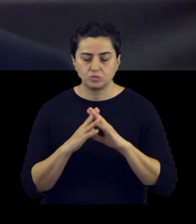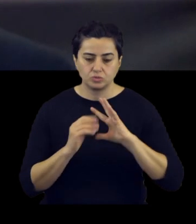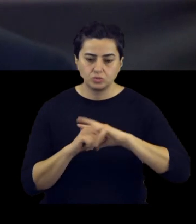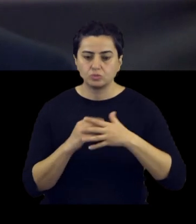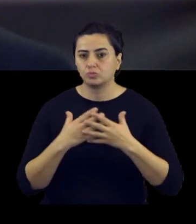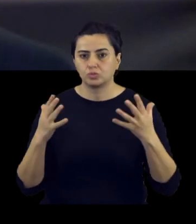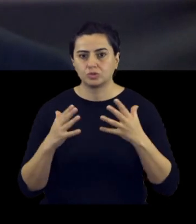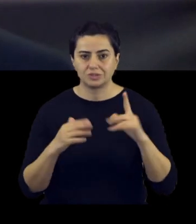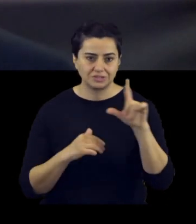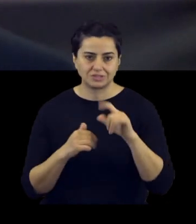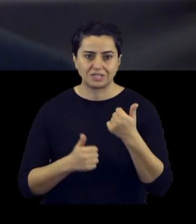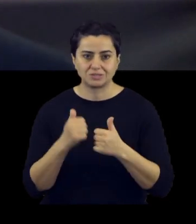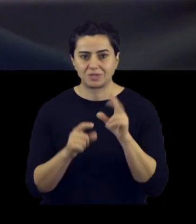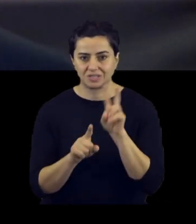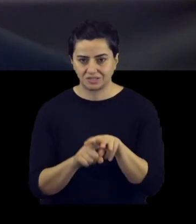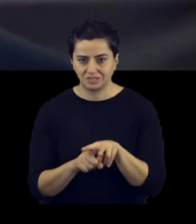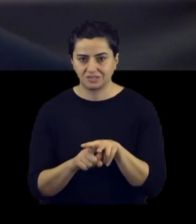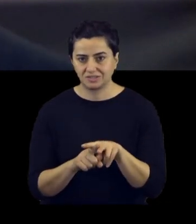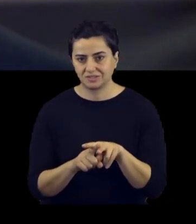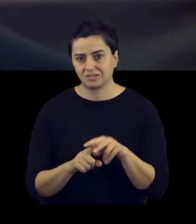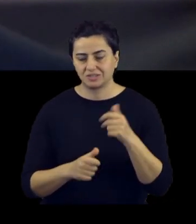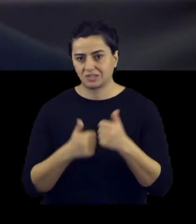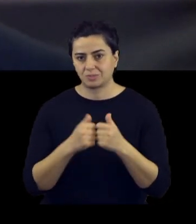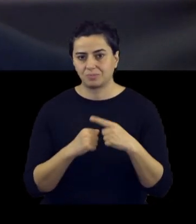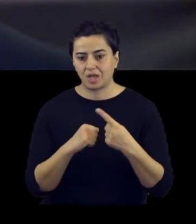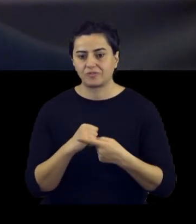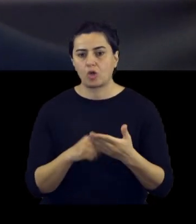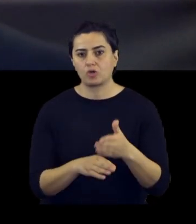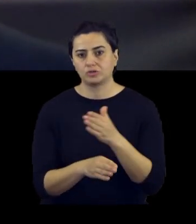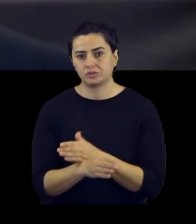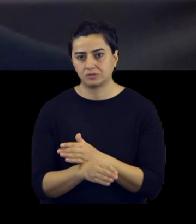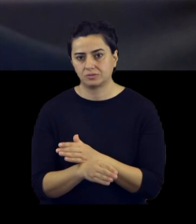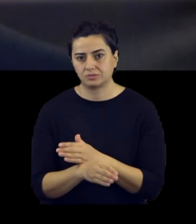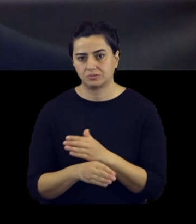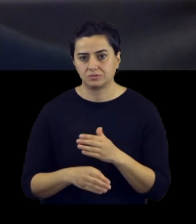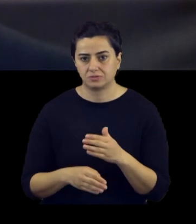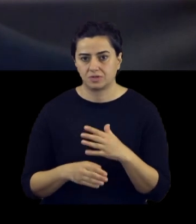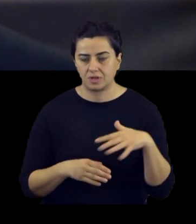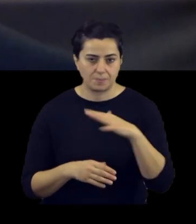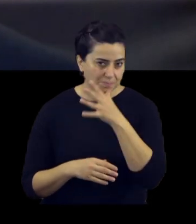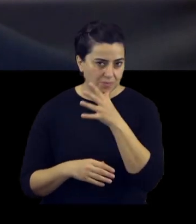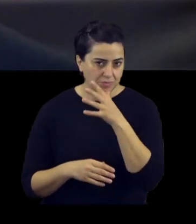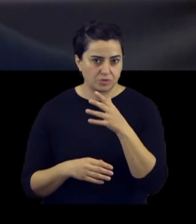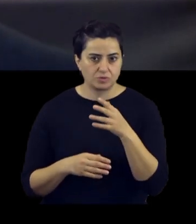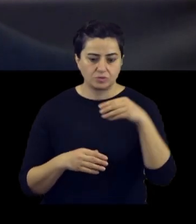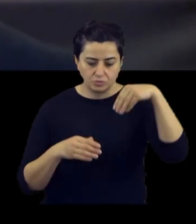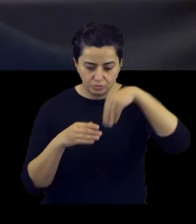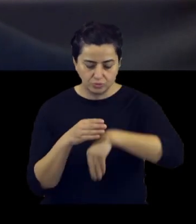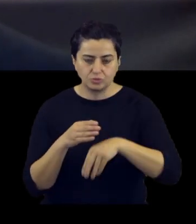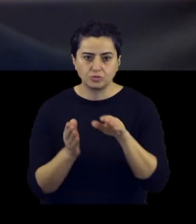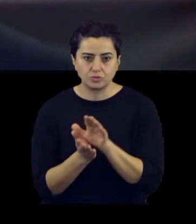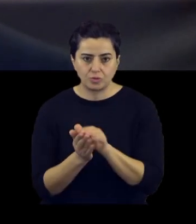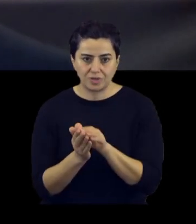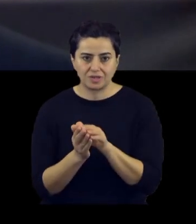dünyanın en büyük liseler arası robotik yarışmasına katıldık. Ve yarışmadan bir hafta önce bu aslında hepimizin bildiği kuyu köpek